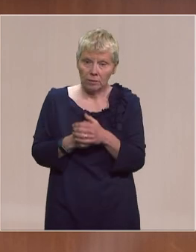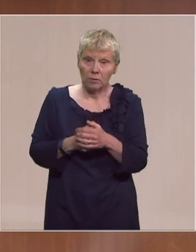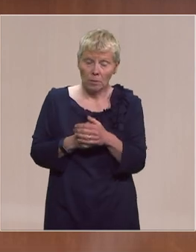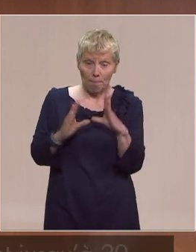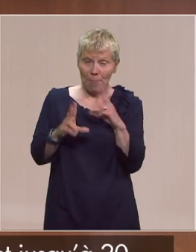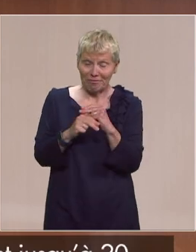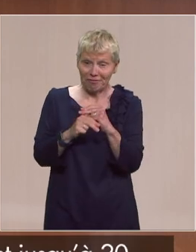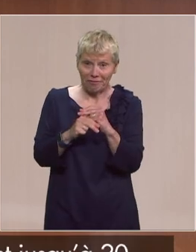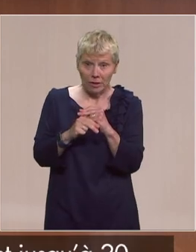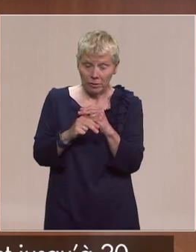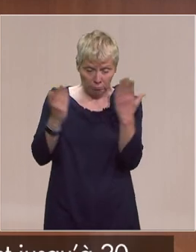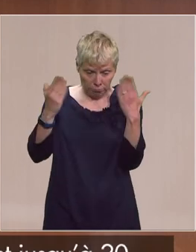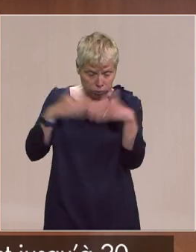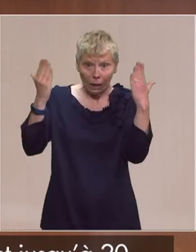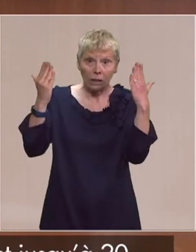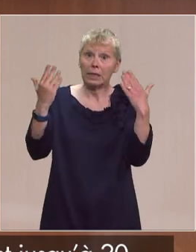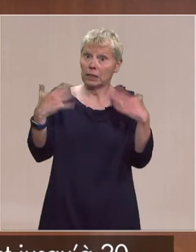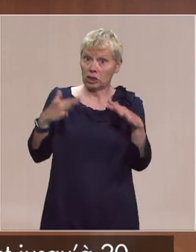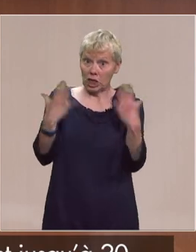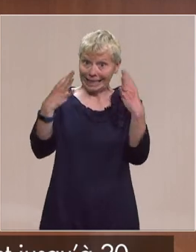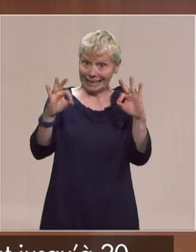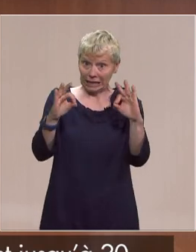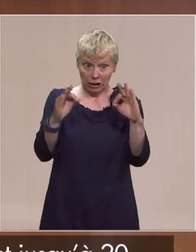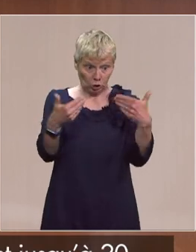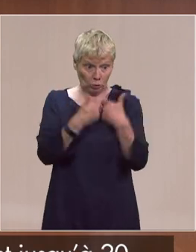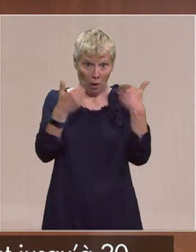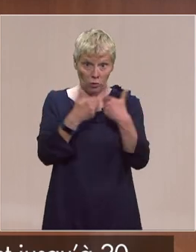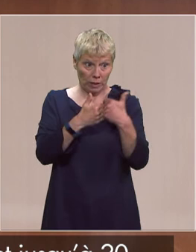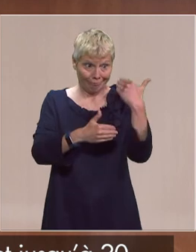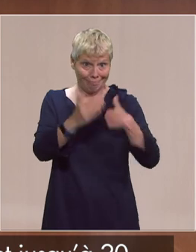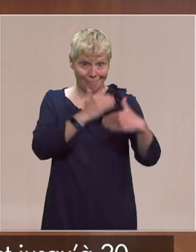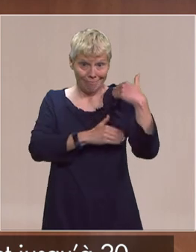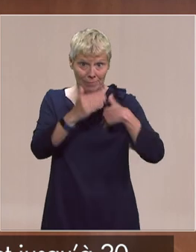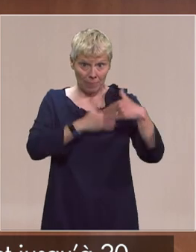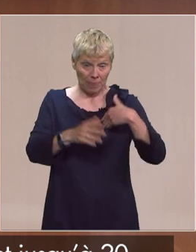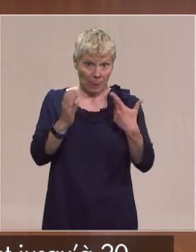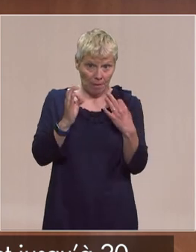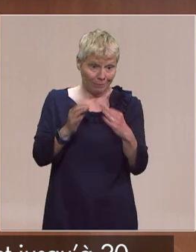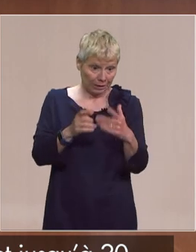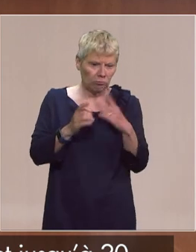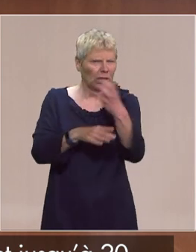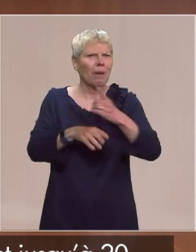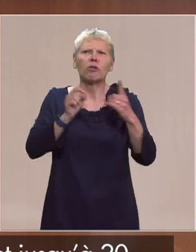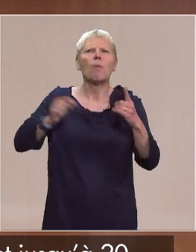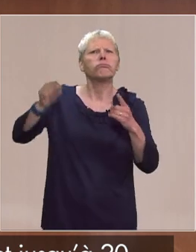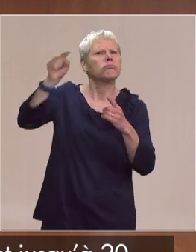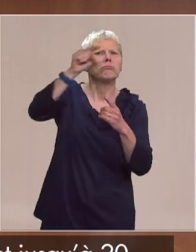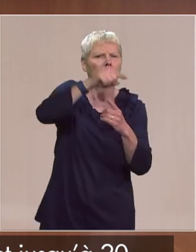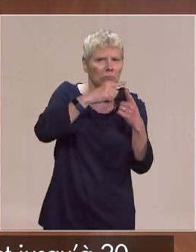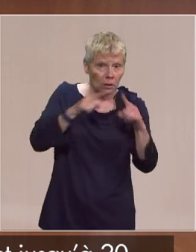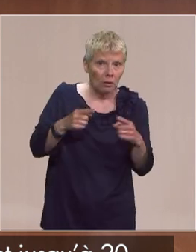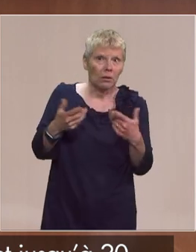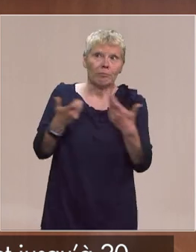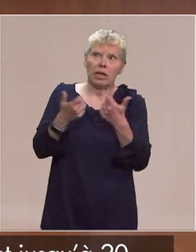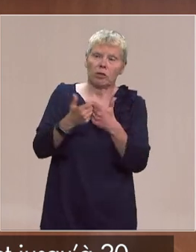heures nous avons déjà reçu 10 demandes qui correspondent à son objectif dans différents départements il peut s'agir des